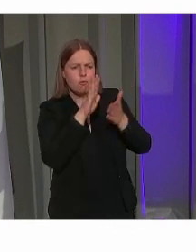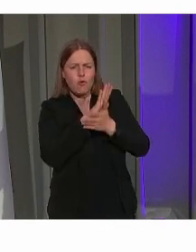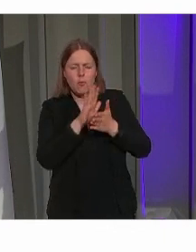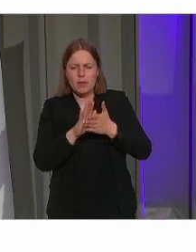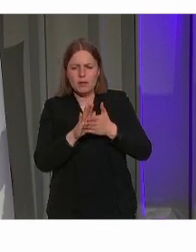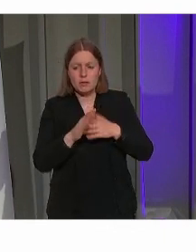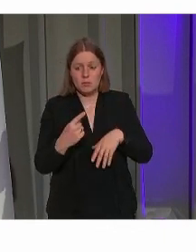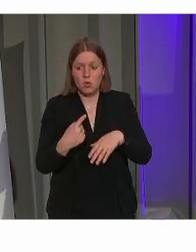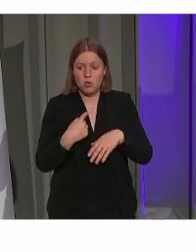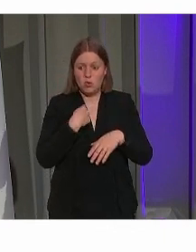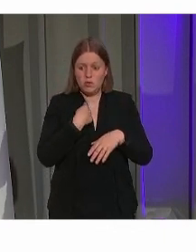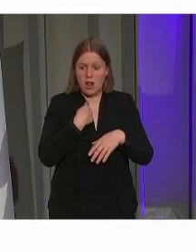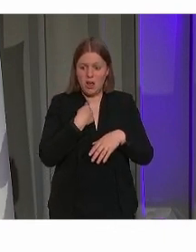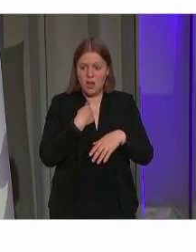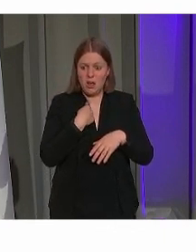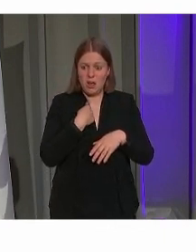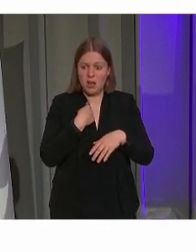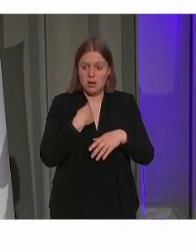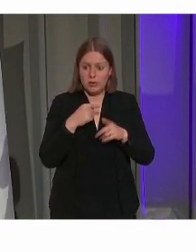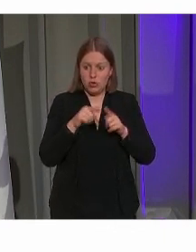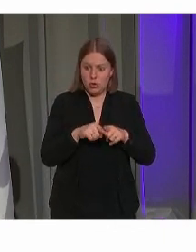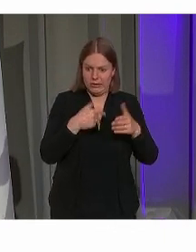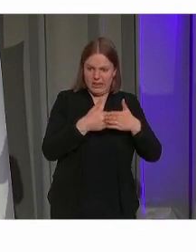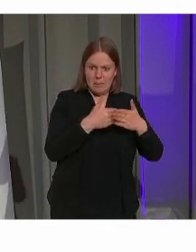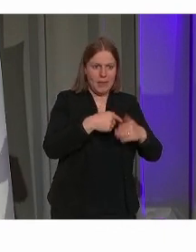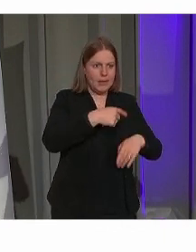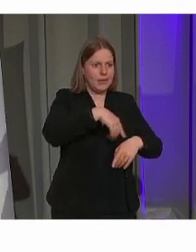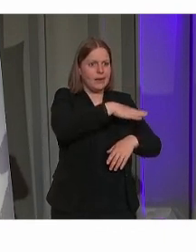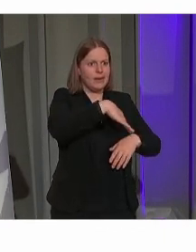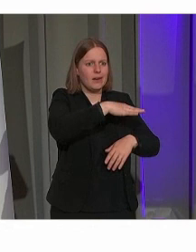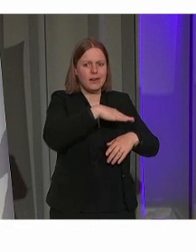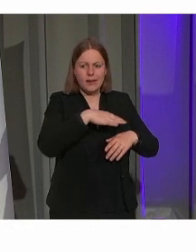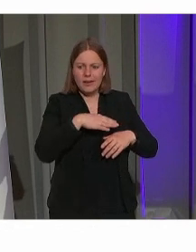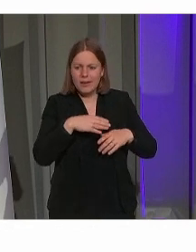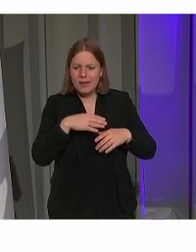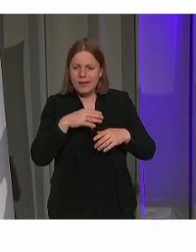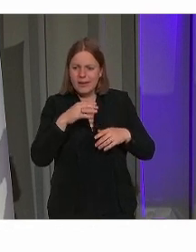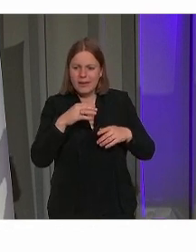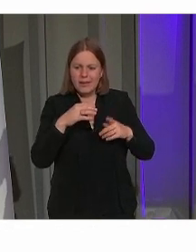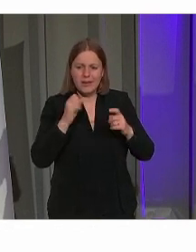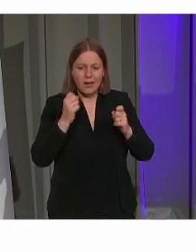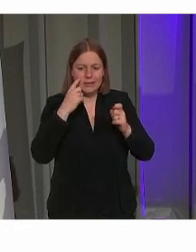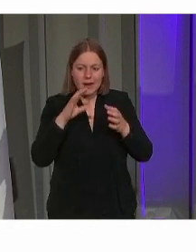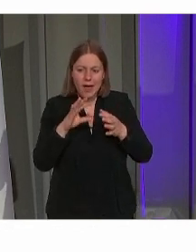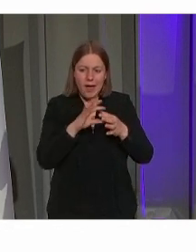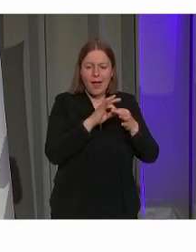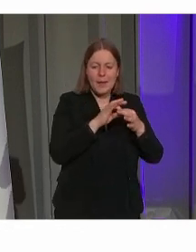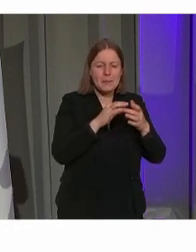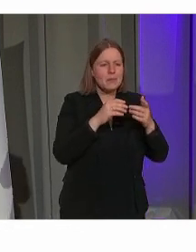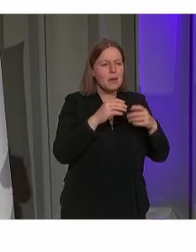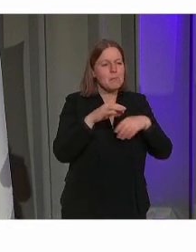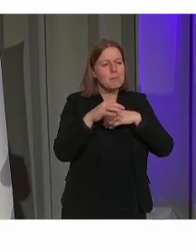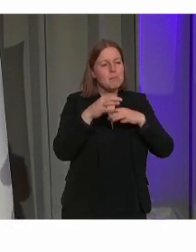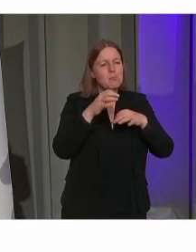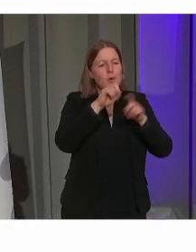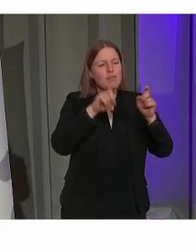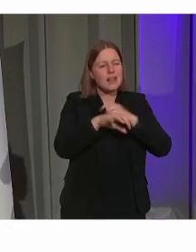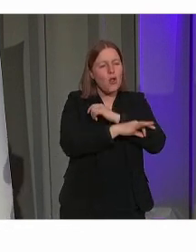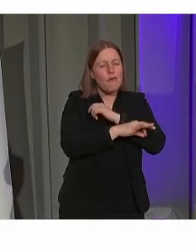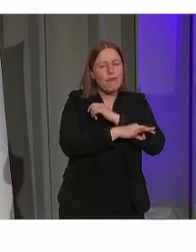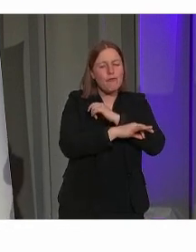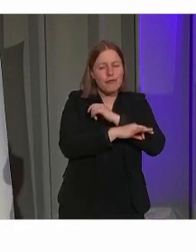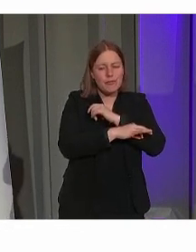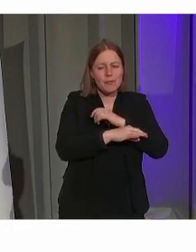eigenlijk toevallig net voor het Proventiaal Hof. We zien de linker met de vorige spreker. Waar eigenlijk een